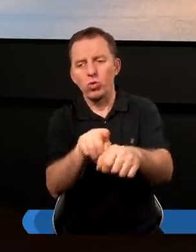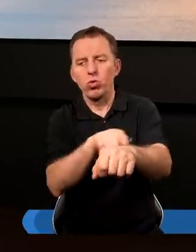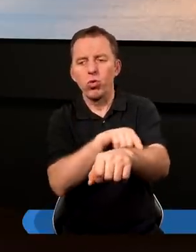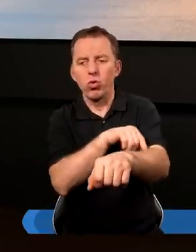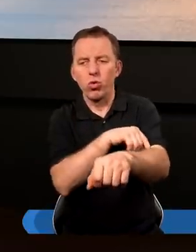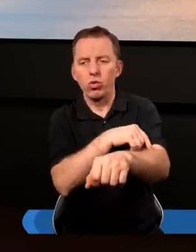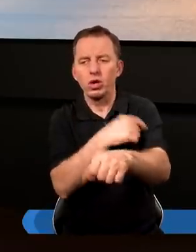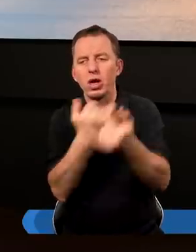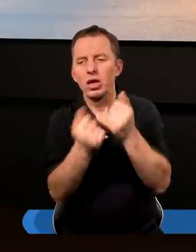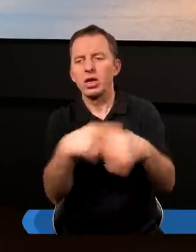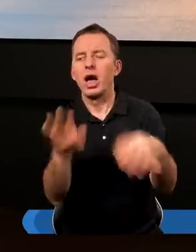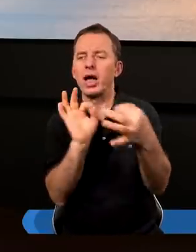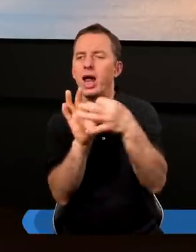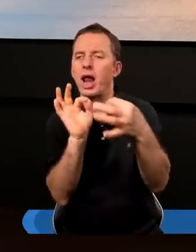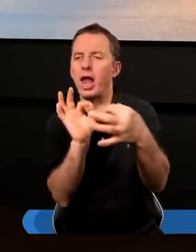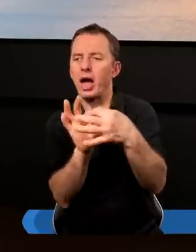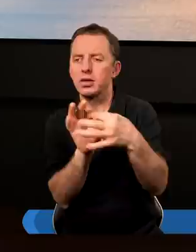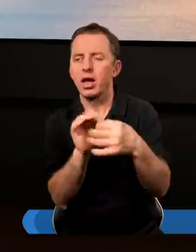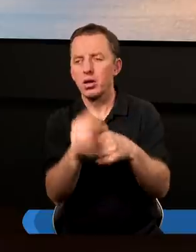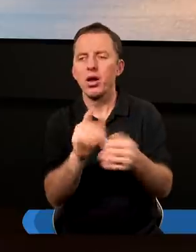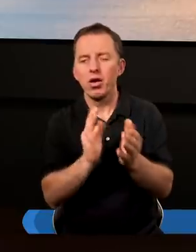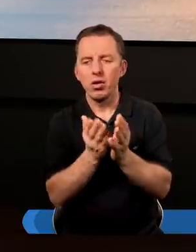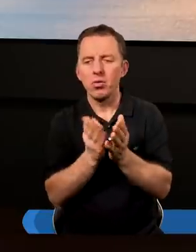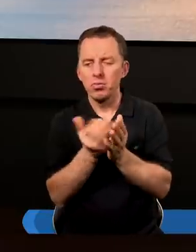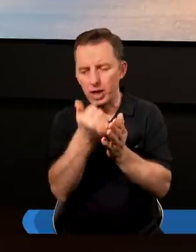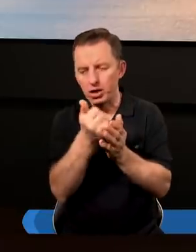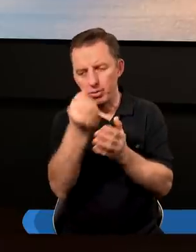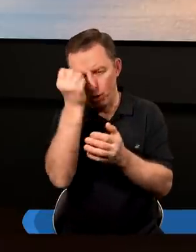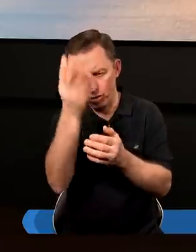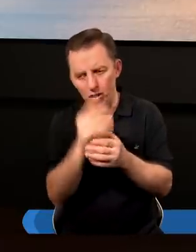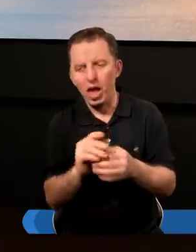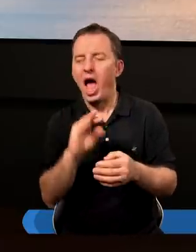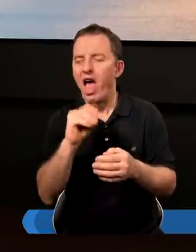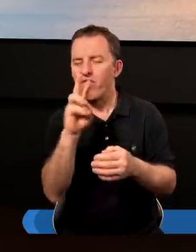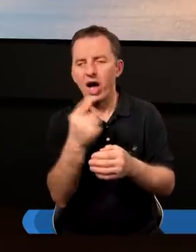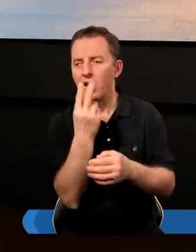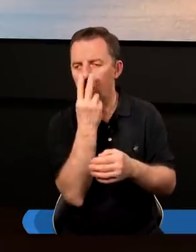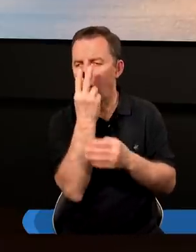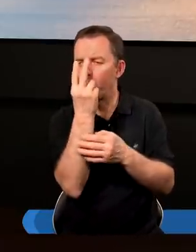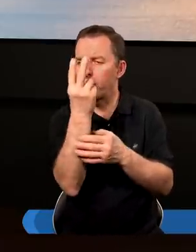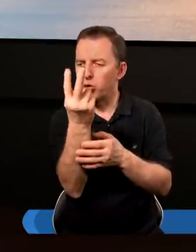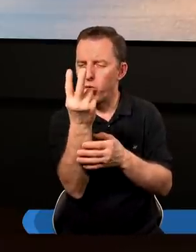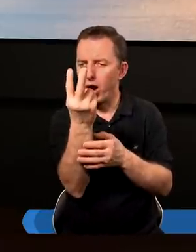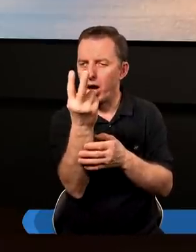dłuższej niżeli relacja w Księdze Genesis Ewa zobaczyła,